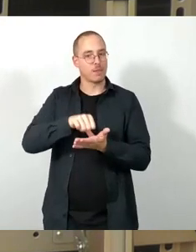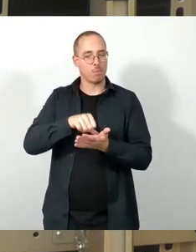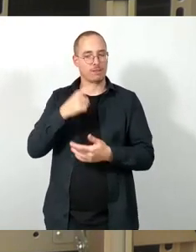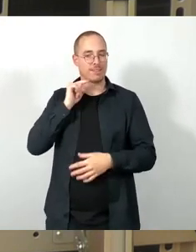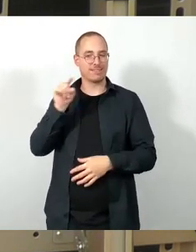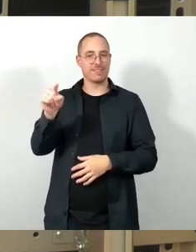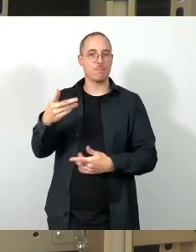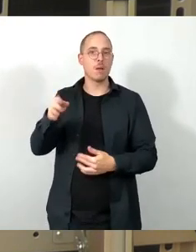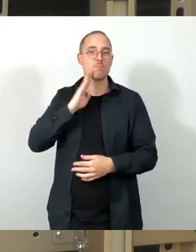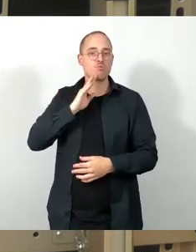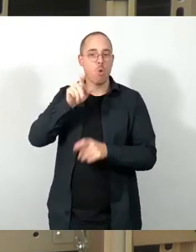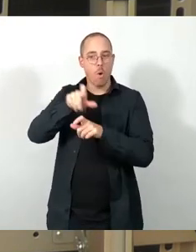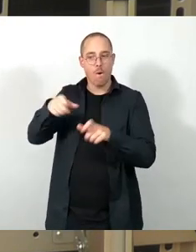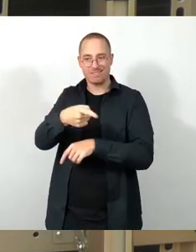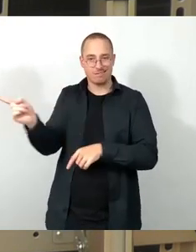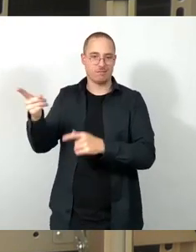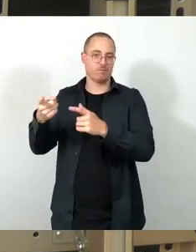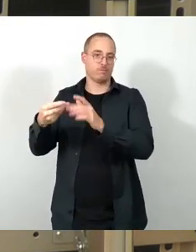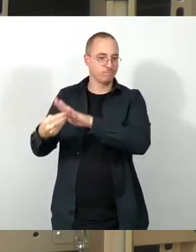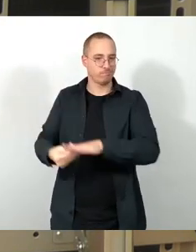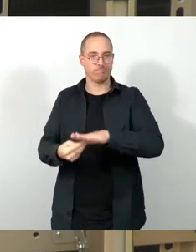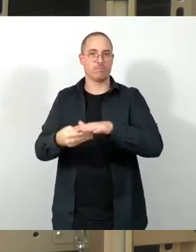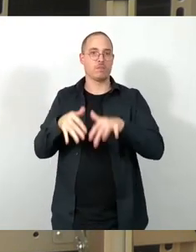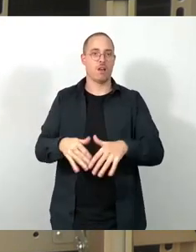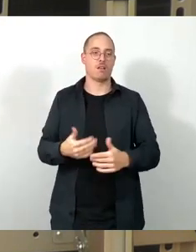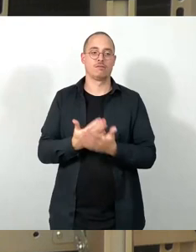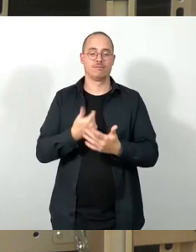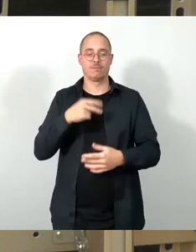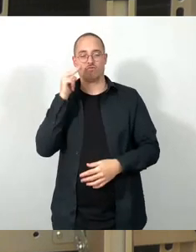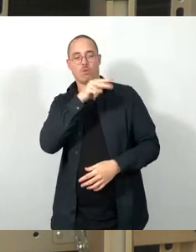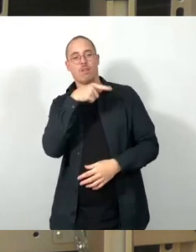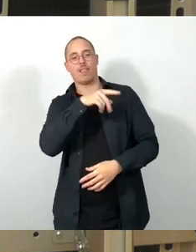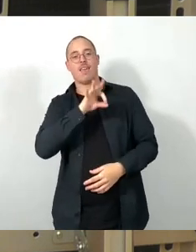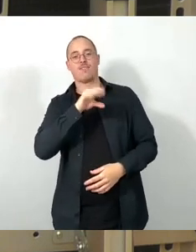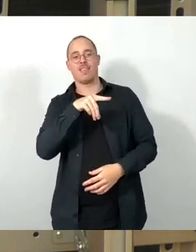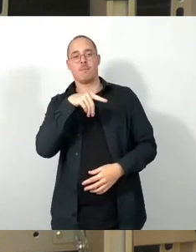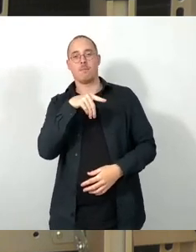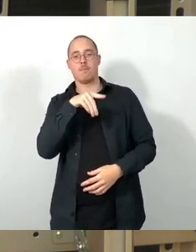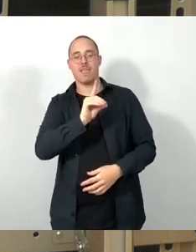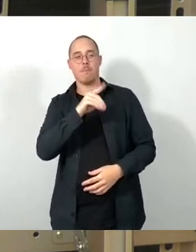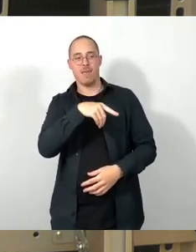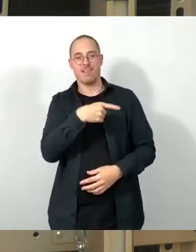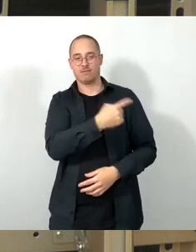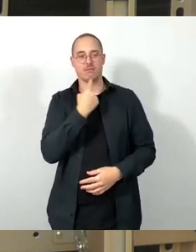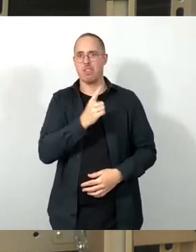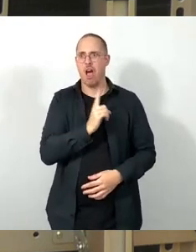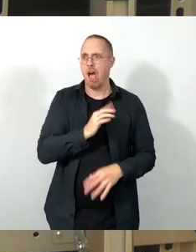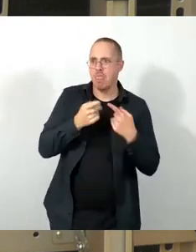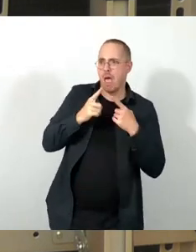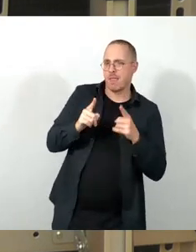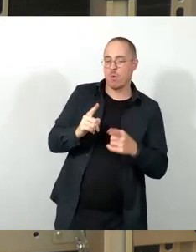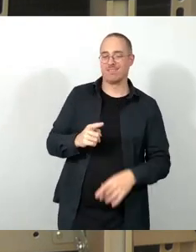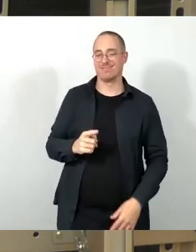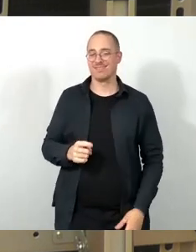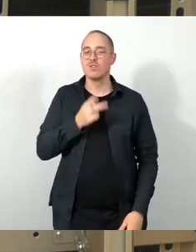der FDP, die behauptet nämlich immer etwas anderes. Das ist aber so. Konglomerat lässt bereits seit zwei Jahren